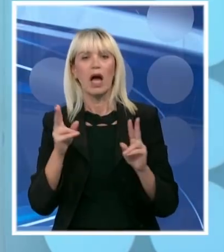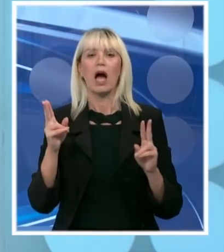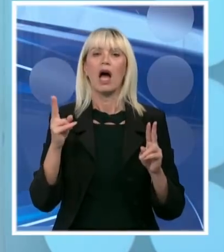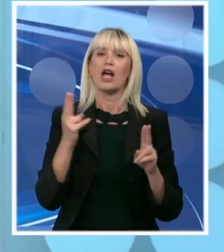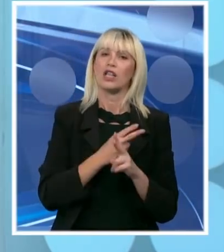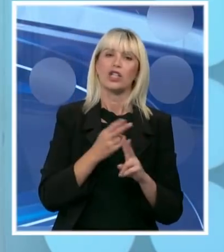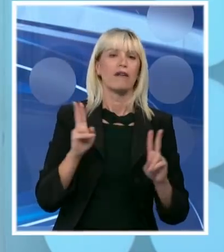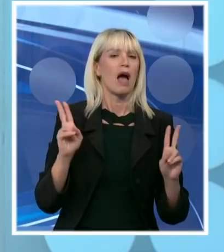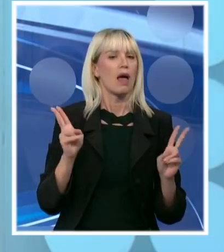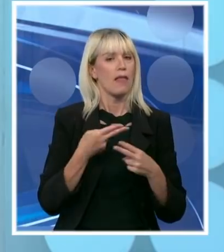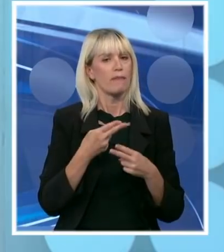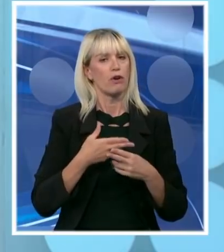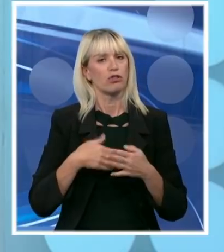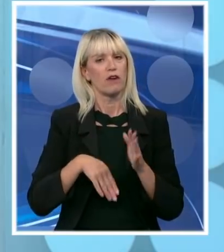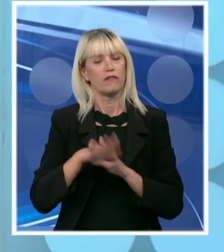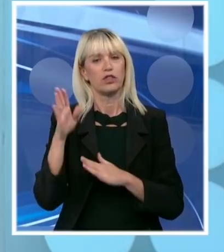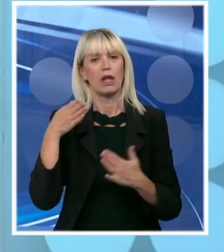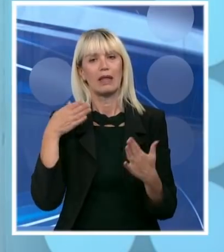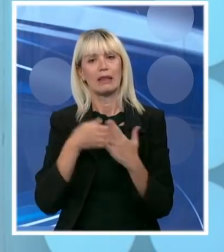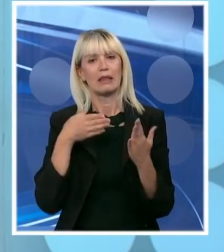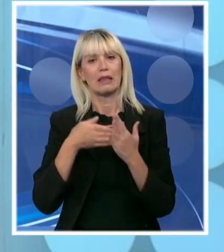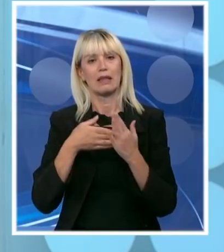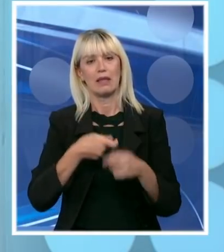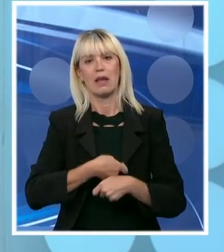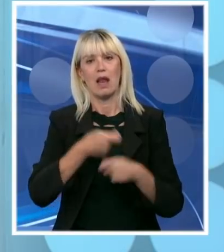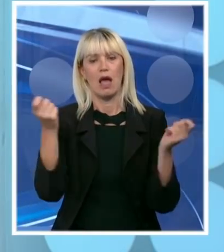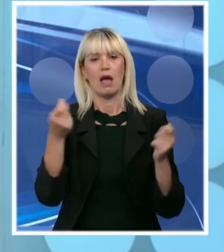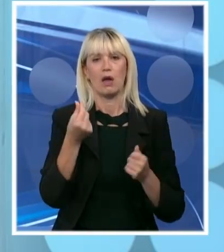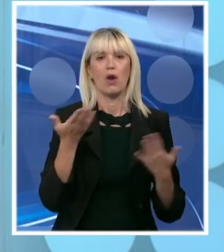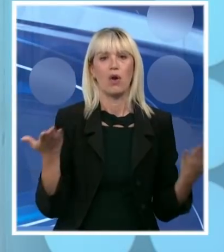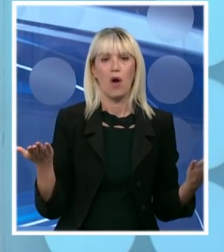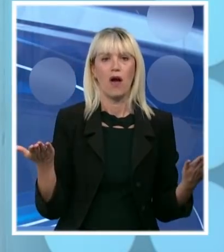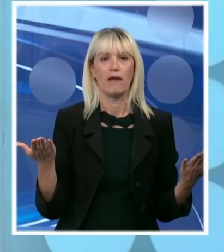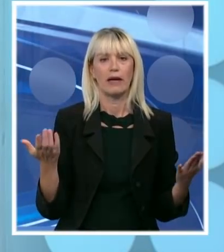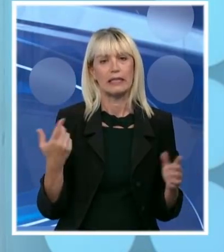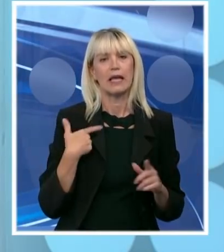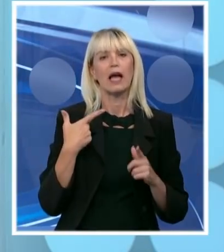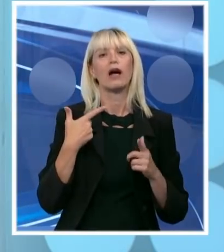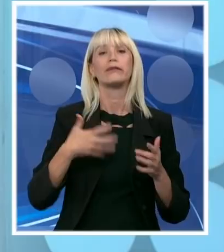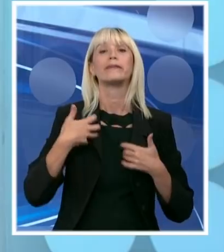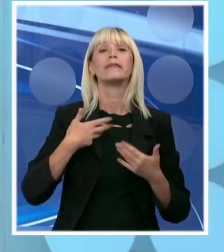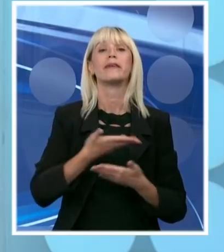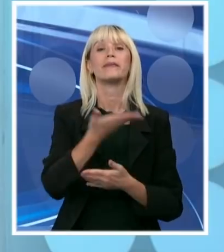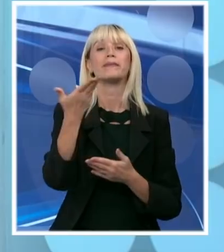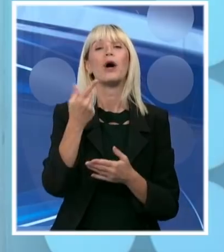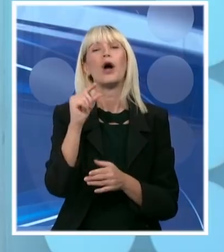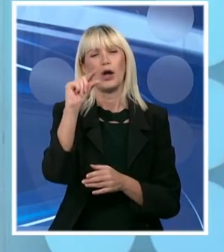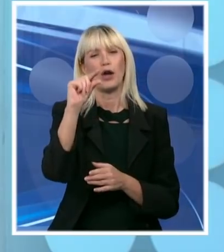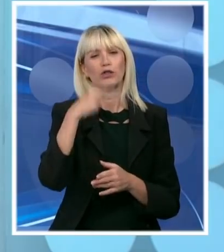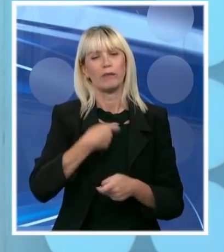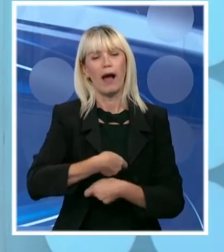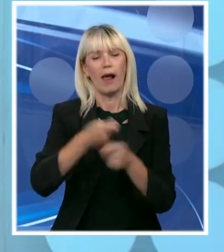direktno da sipa novac. a ja ću da obradujem ljude, sipat ćemo još malo novca direktno. Dakle,